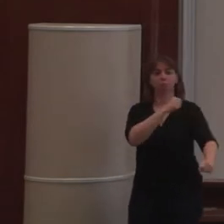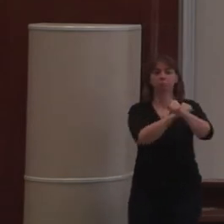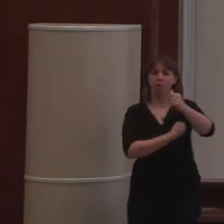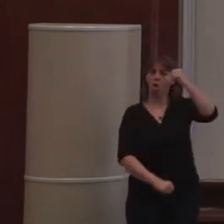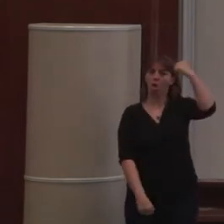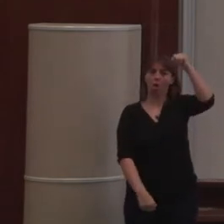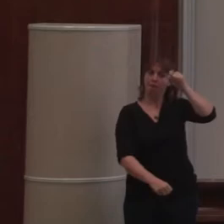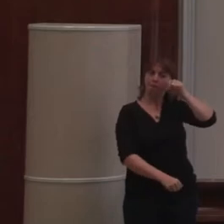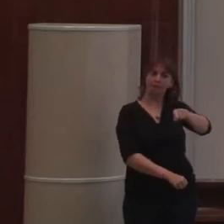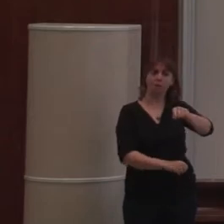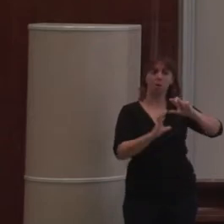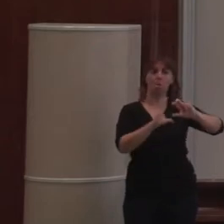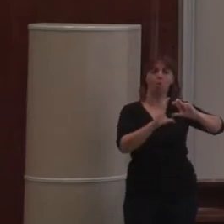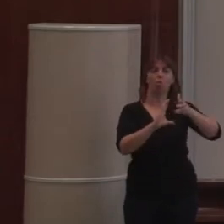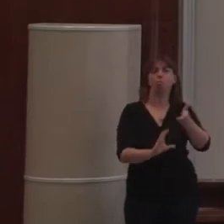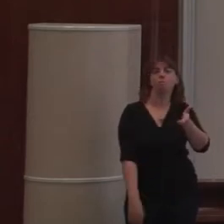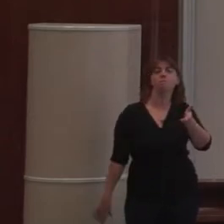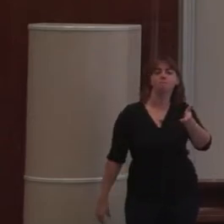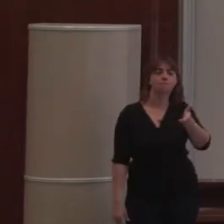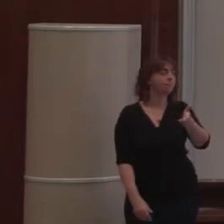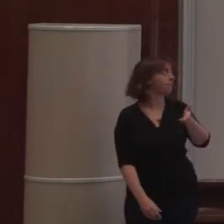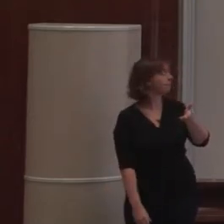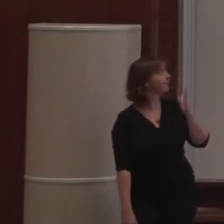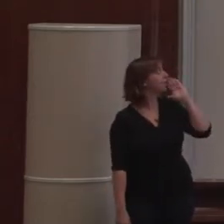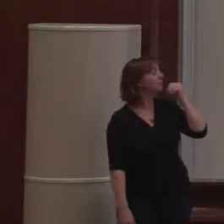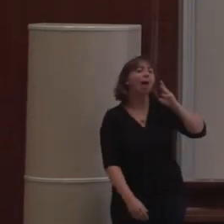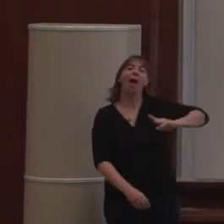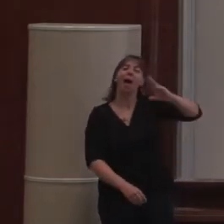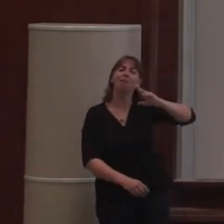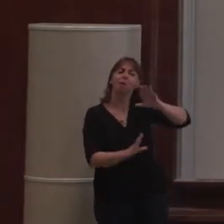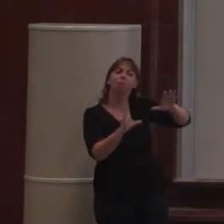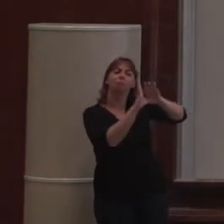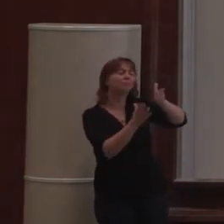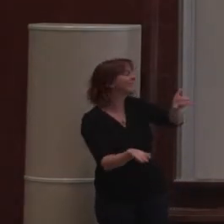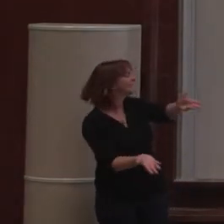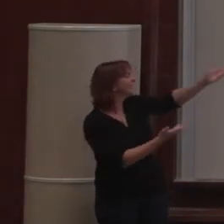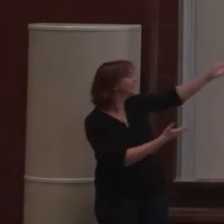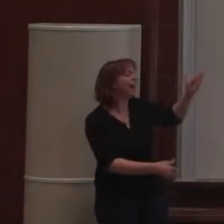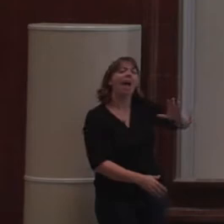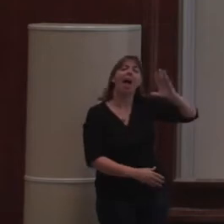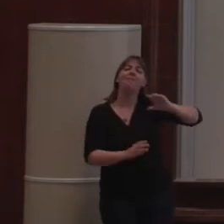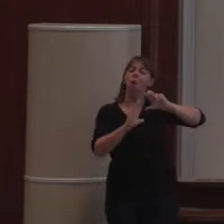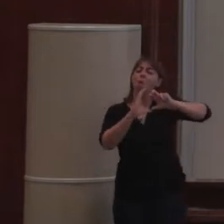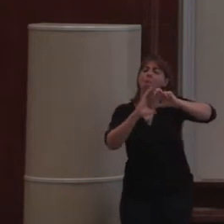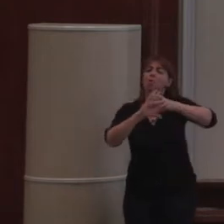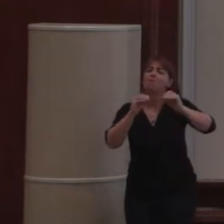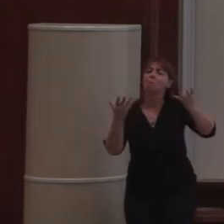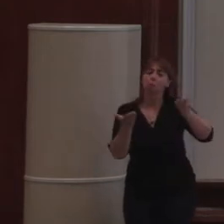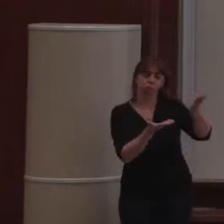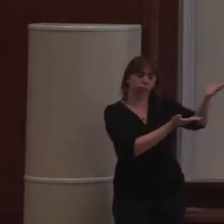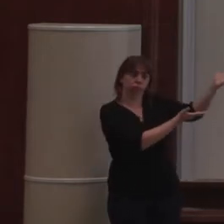Et donc celui-là, il ressemblait à ça. Donc si vous connaissiez PLON avant, c'était ça. Et